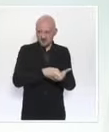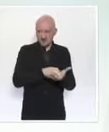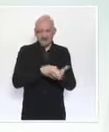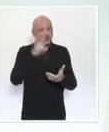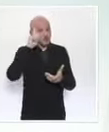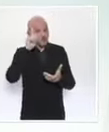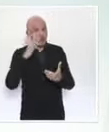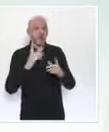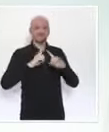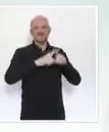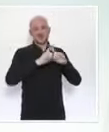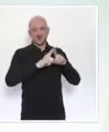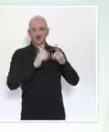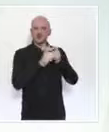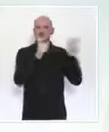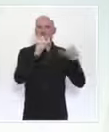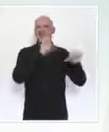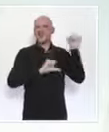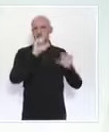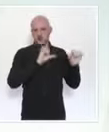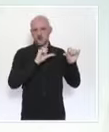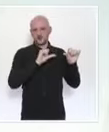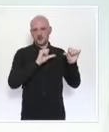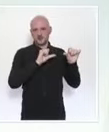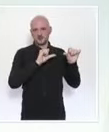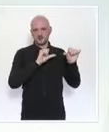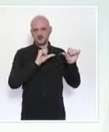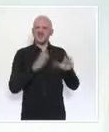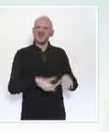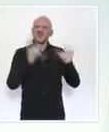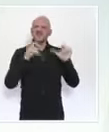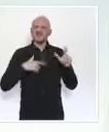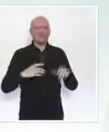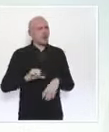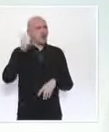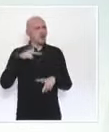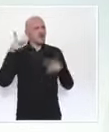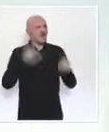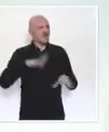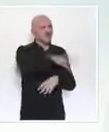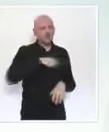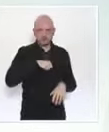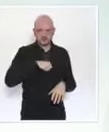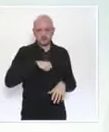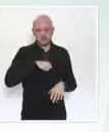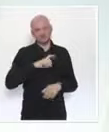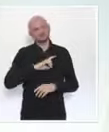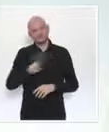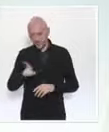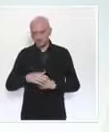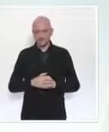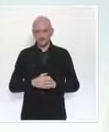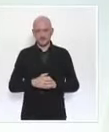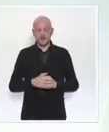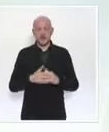et pour éviter la logique du premier arrivé, premier service. Une task force européenne